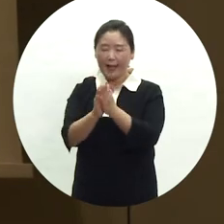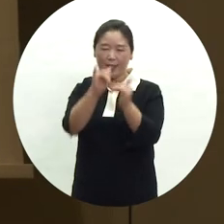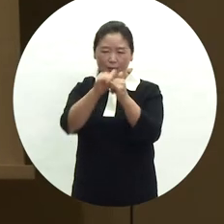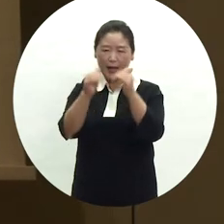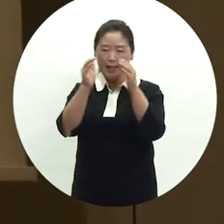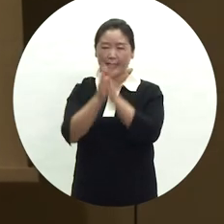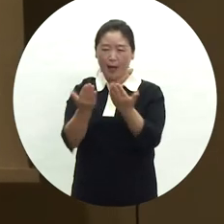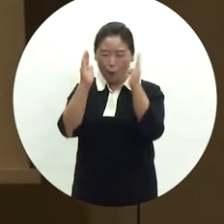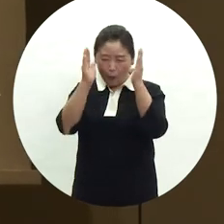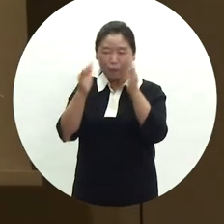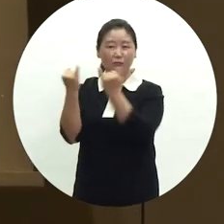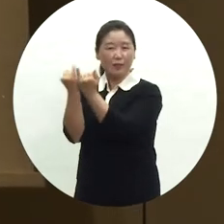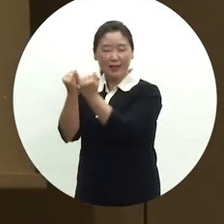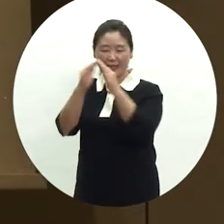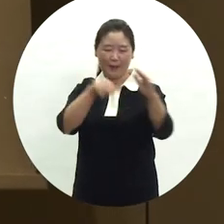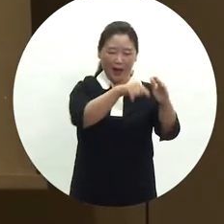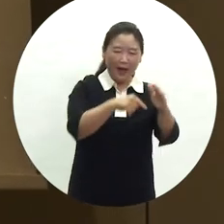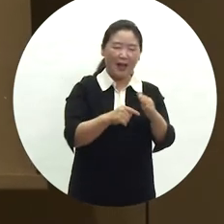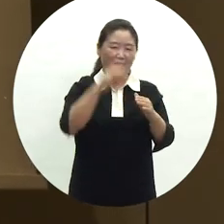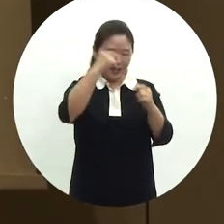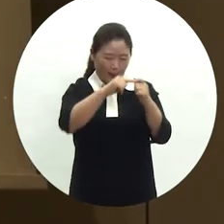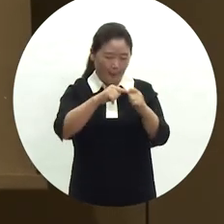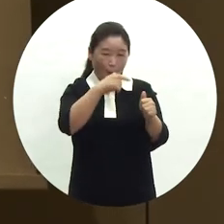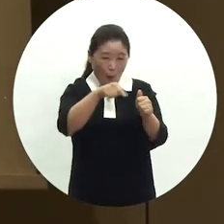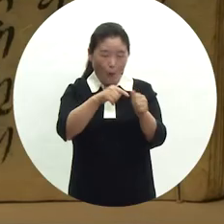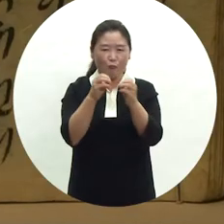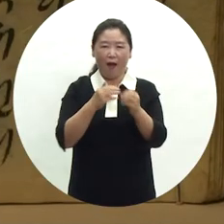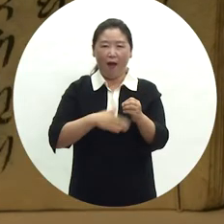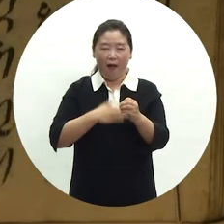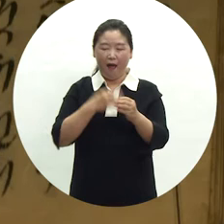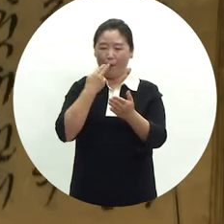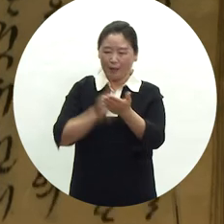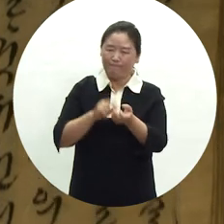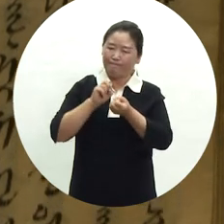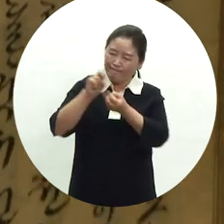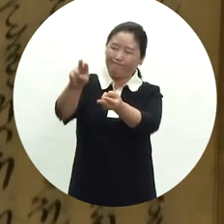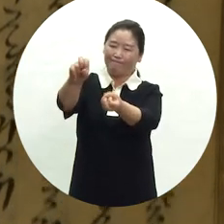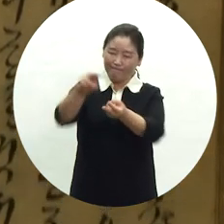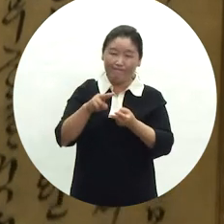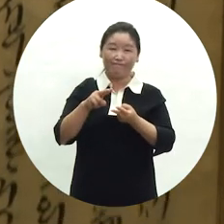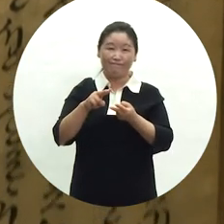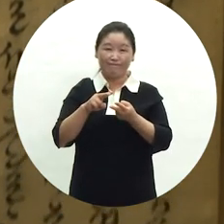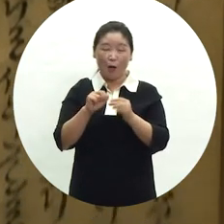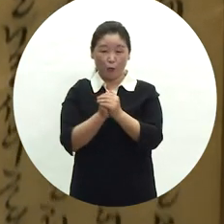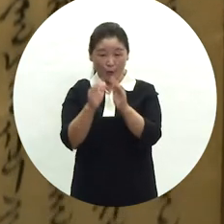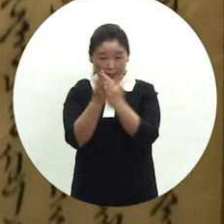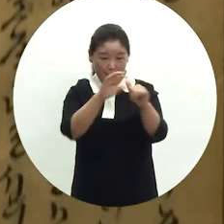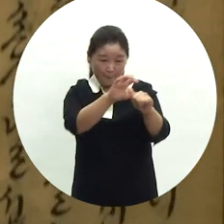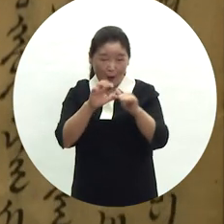집안에서 받은 한글 교육으로 문자생활이 가능해져 편지를 주고받거나 한글 번역서에서